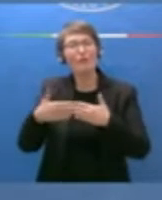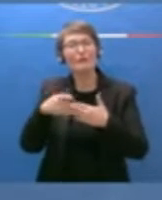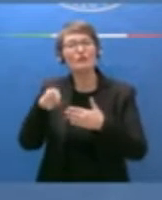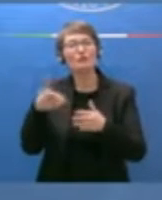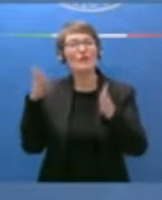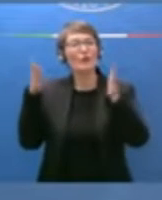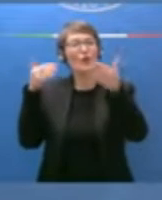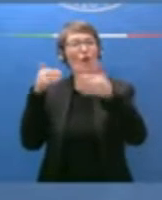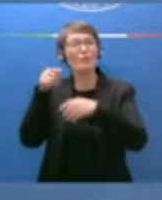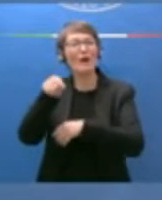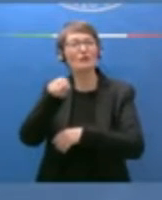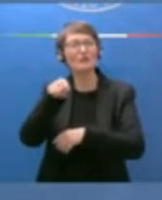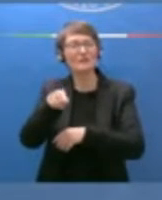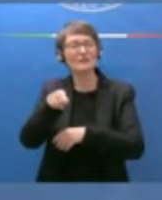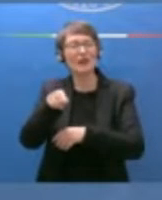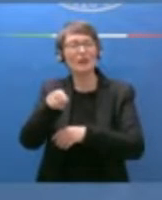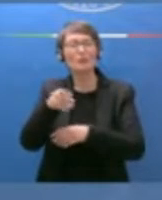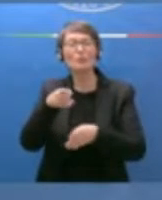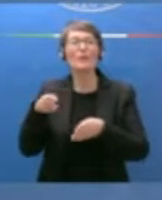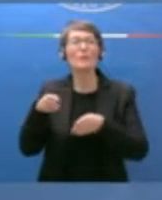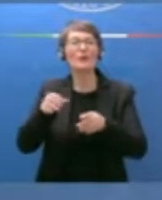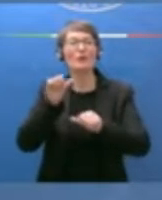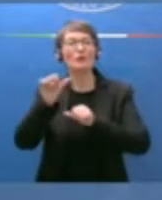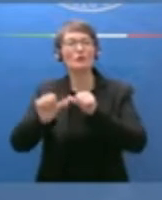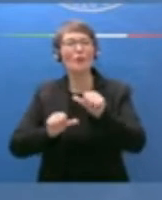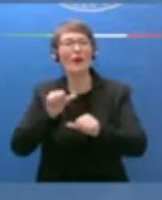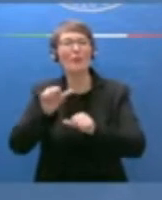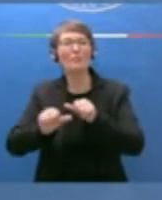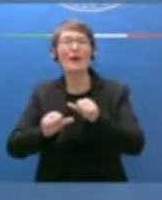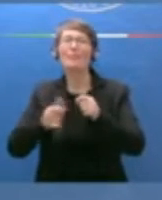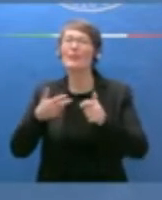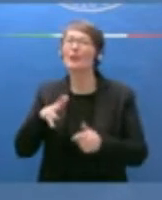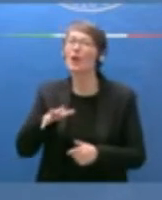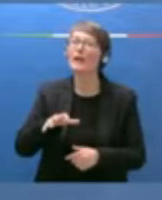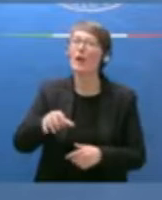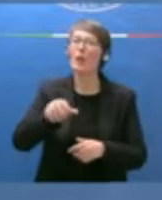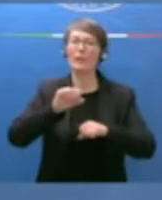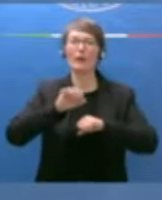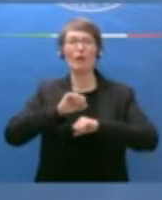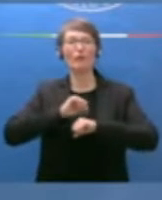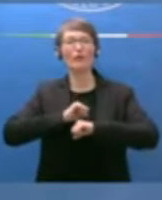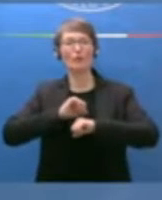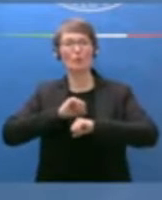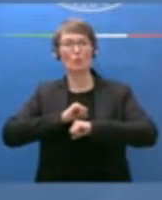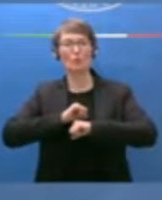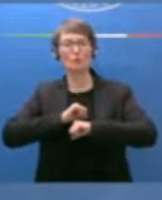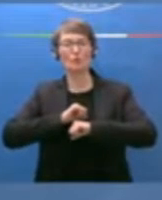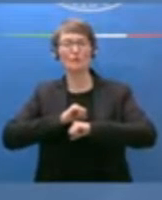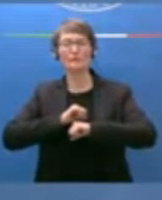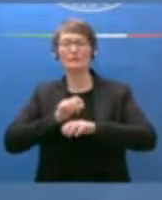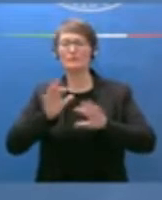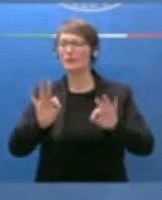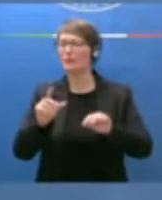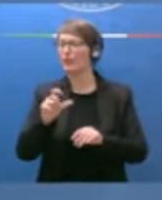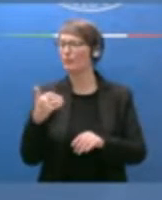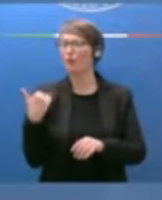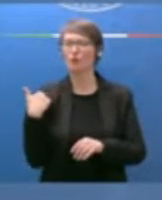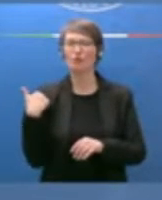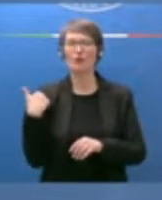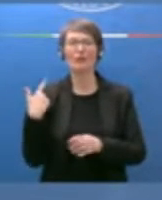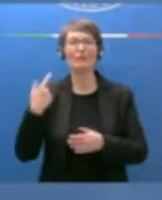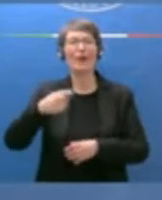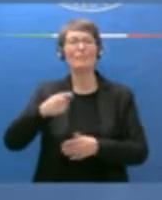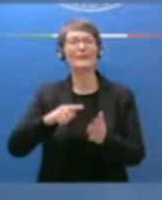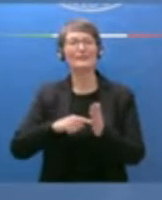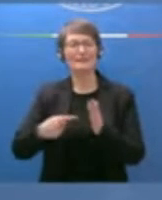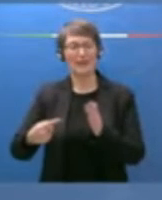recupero della fiducia e della credibilità su cui ancora pochi giorni fa il Presidente della Repubblica ha fatto un richiamo